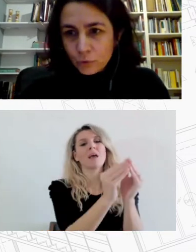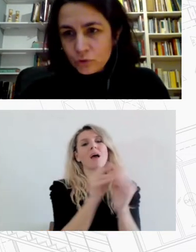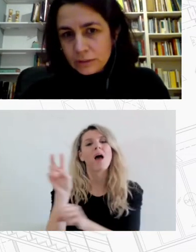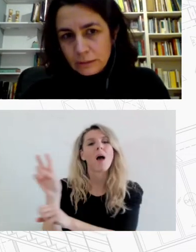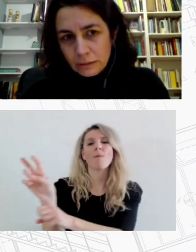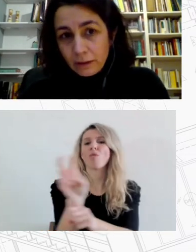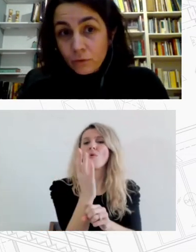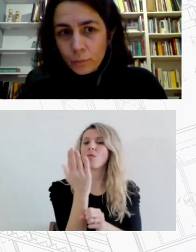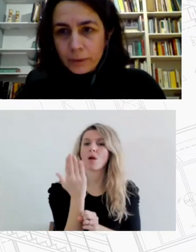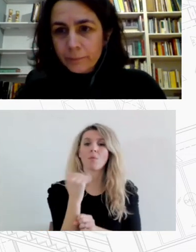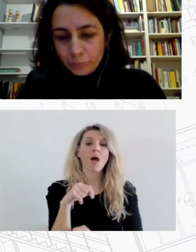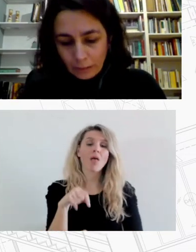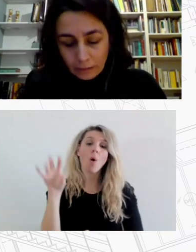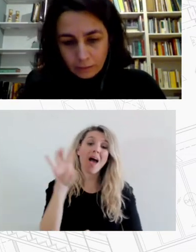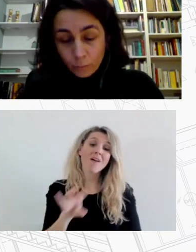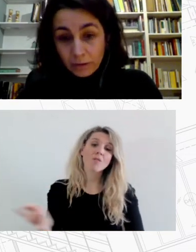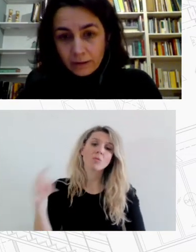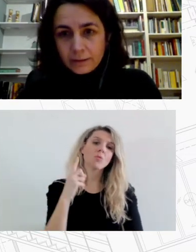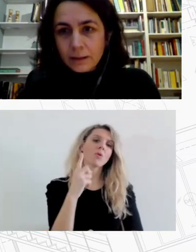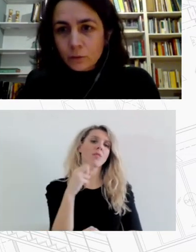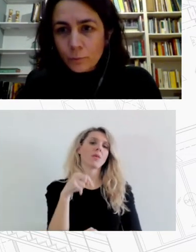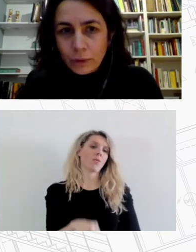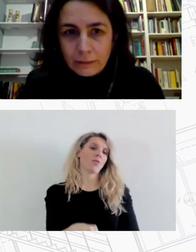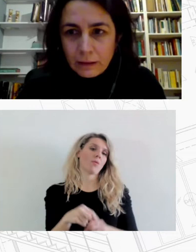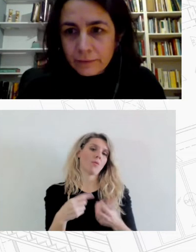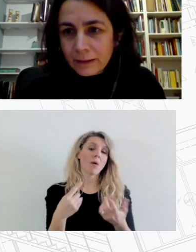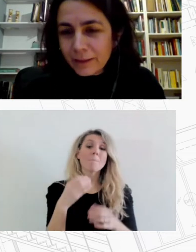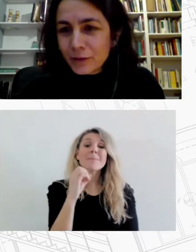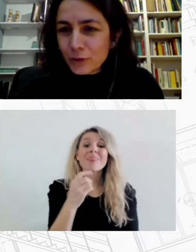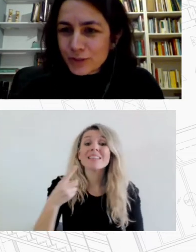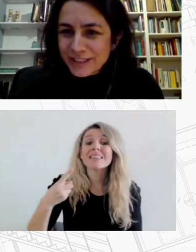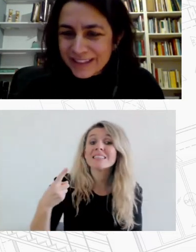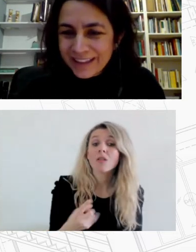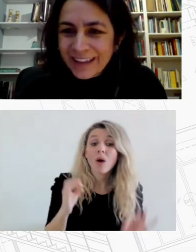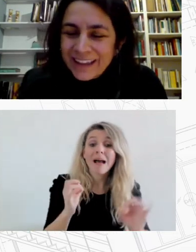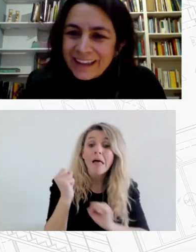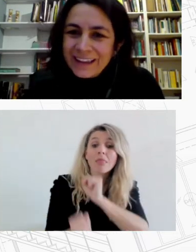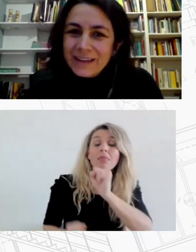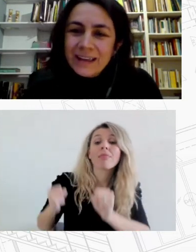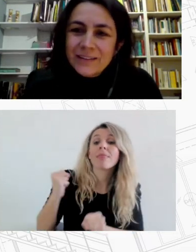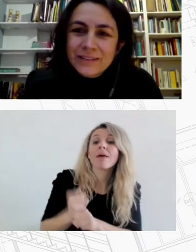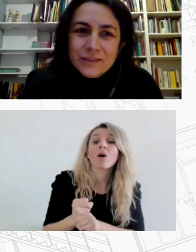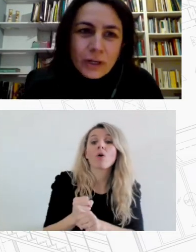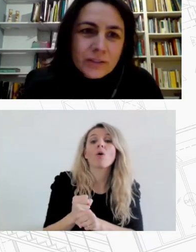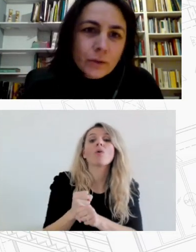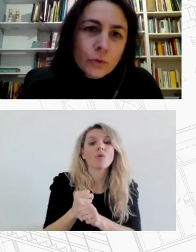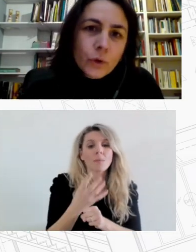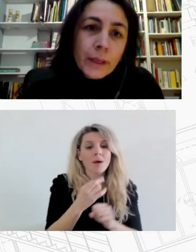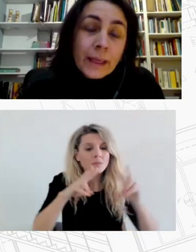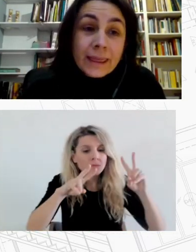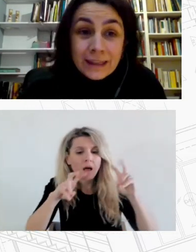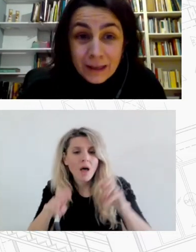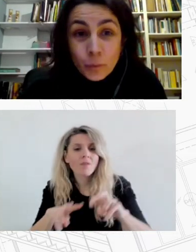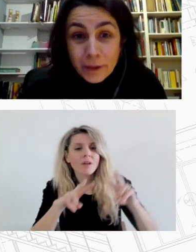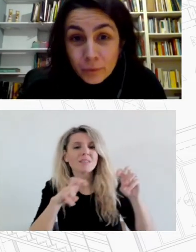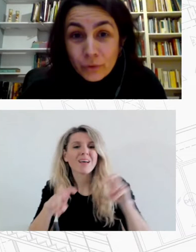περίπτωση στην Ευρώπη το 0% που καταγράφεται κάθε χρόνο στις έρευνες του Housing Europe